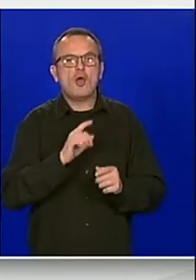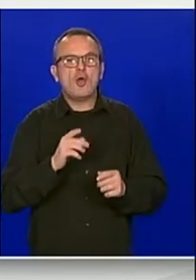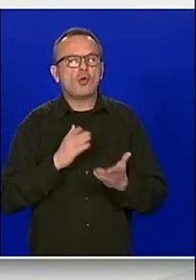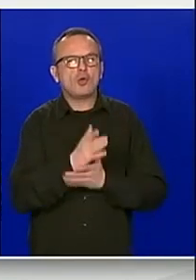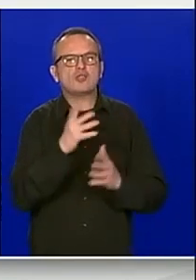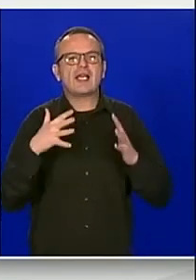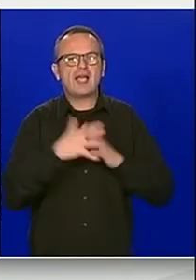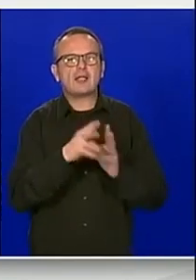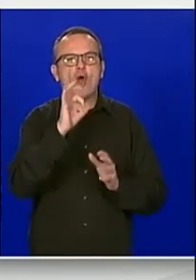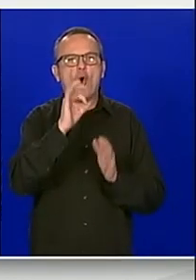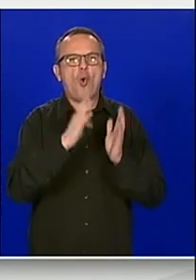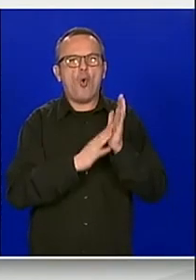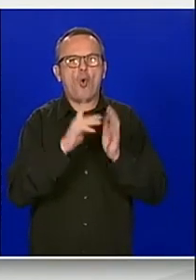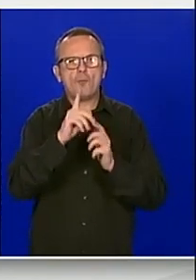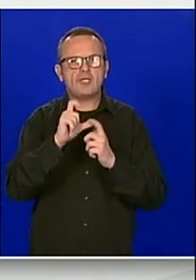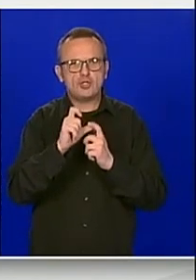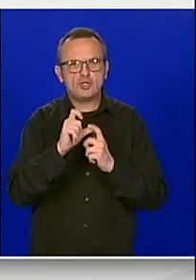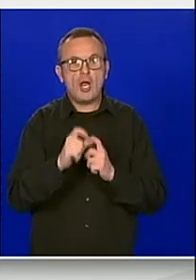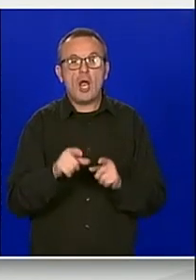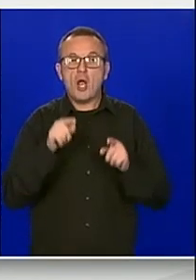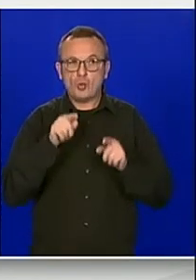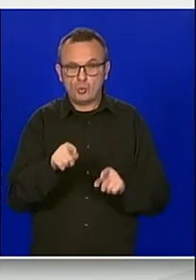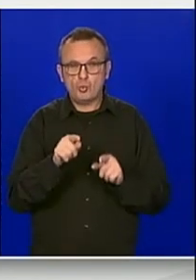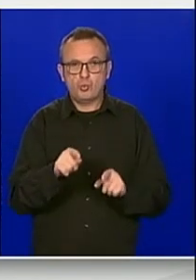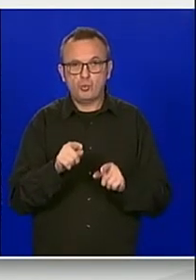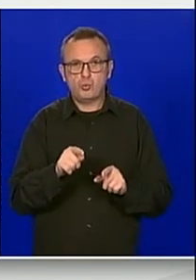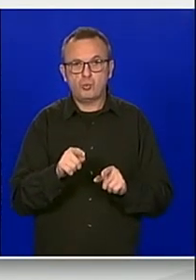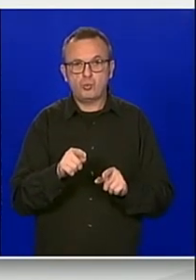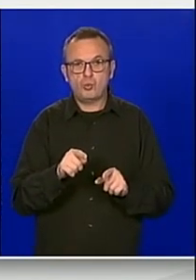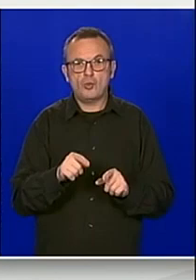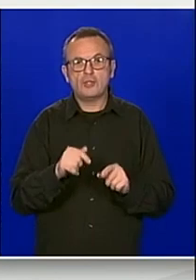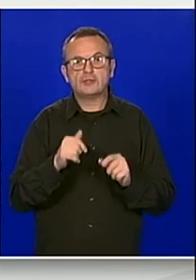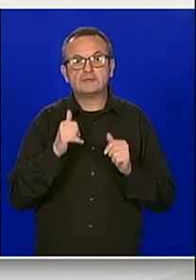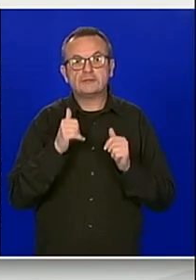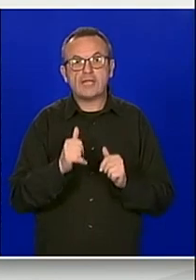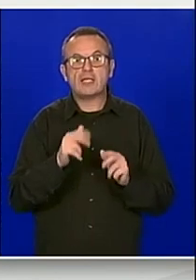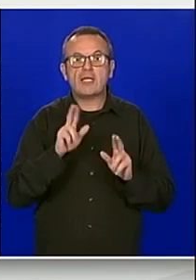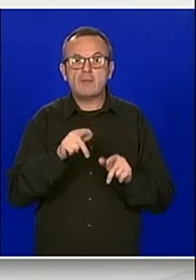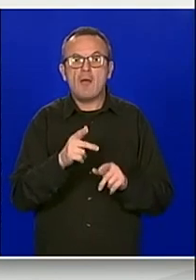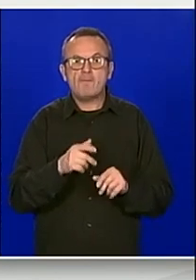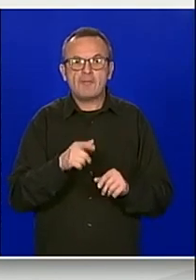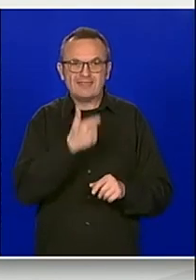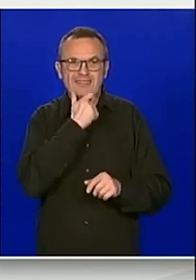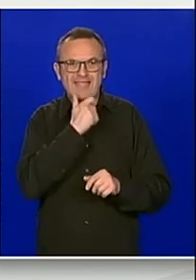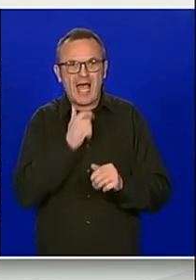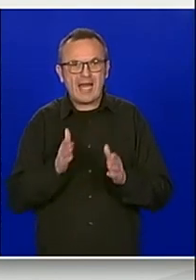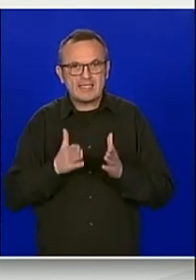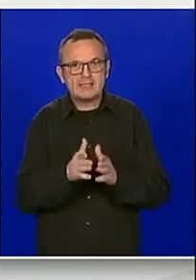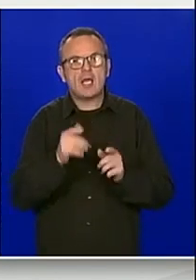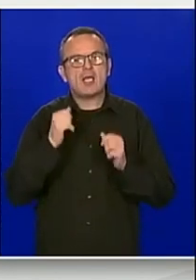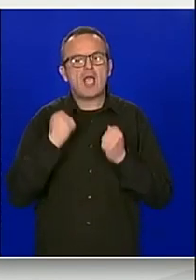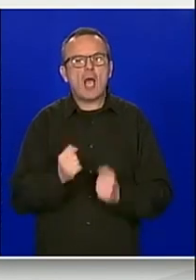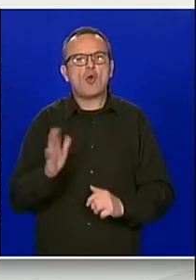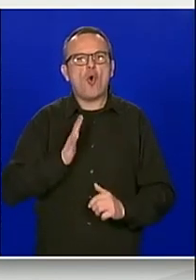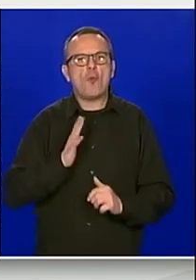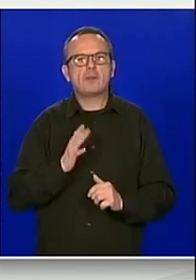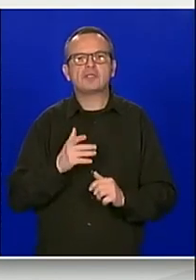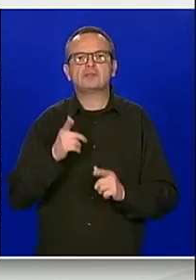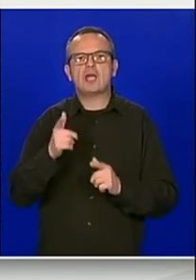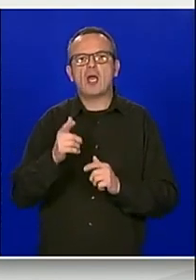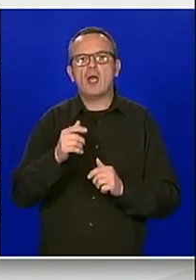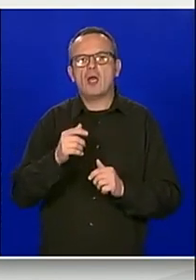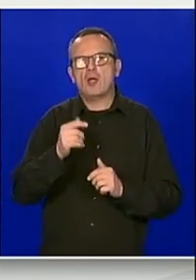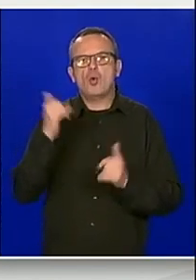problematičnih točaka na državnoj cesti koje predstavljaju opasnost po život građana i turista za vrijeme turističke sezone.